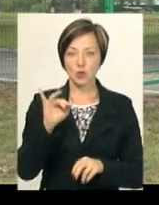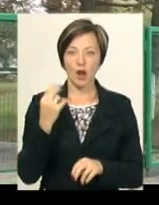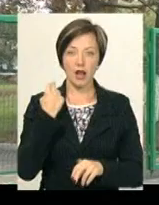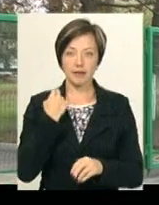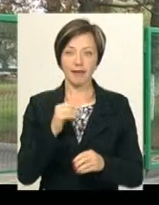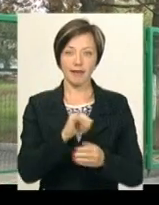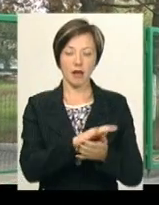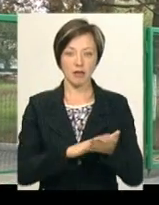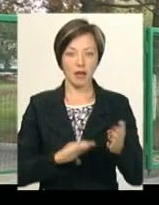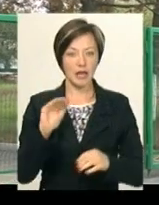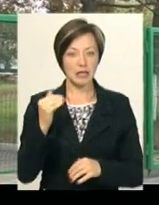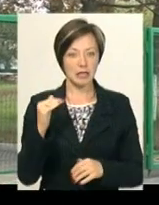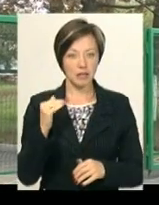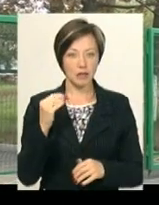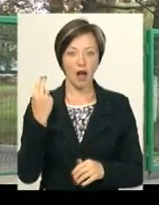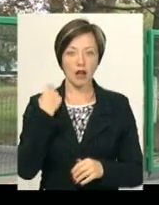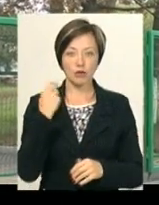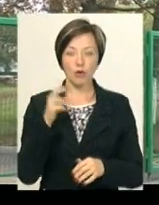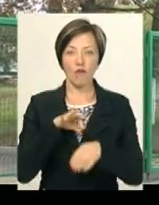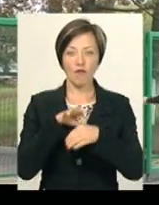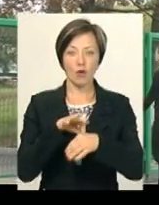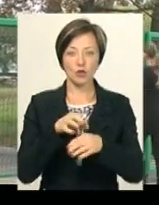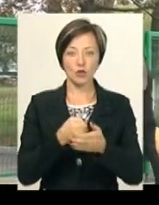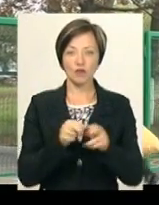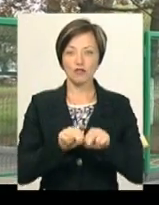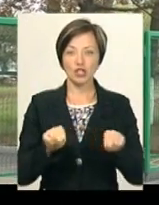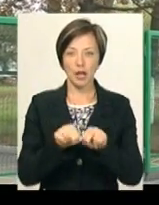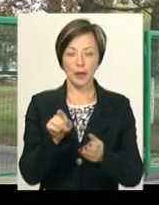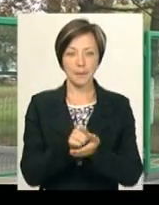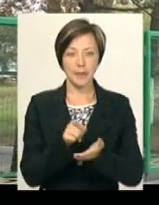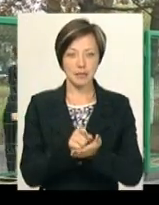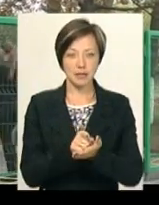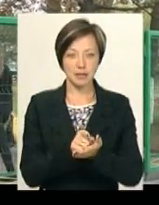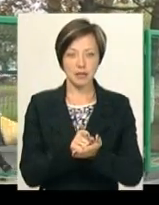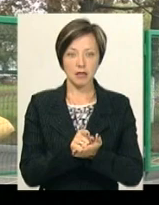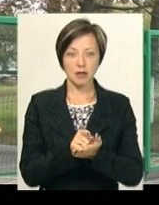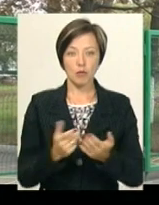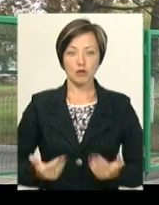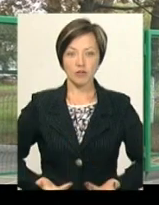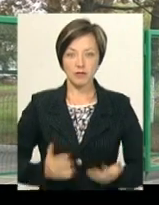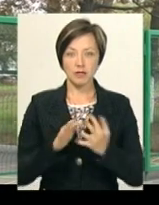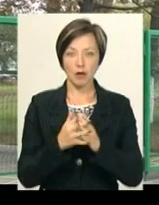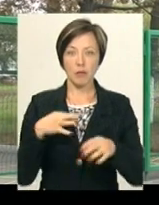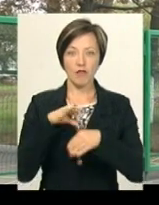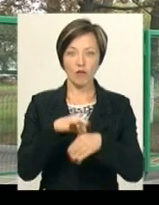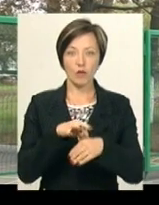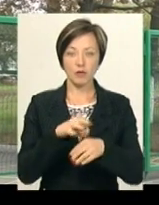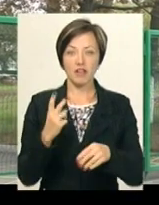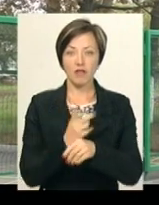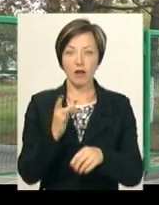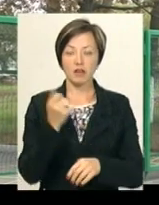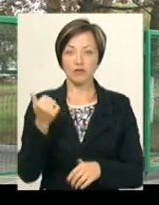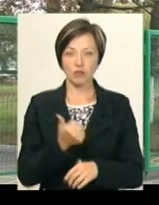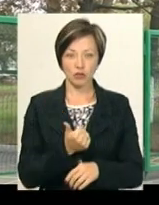так далі. Дитину англійську ми вводимо до вчителька, яка на пенсії. Вона проживає у селі, до неї вводимо два рази на